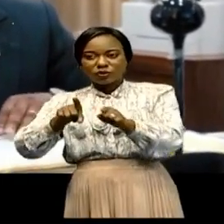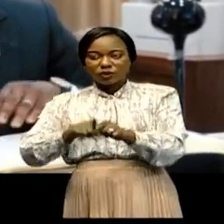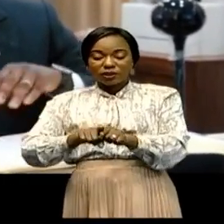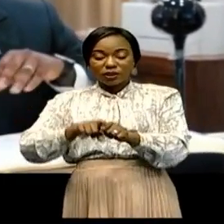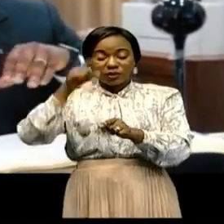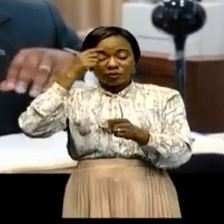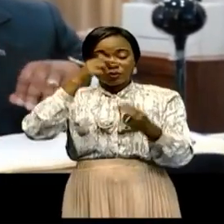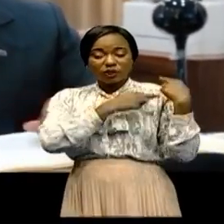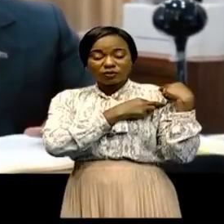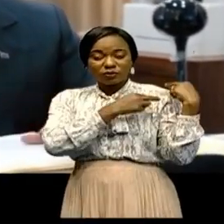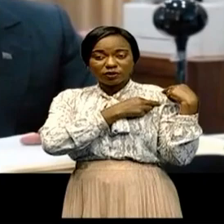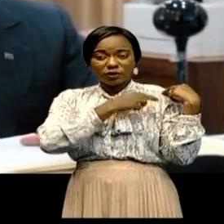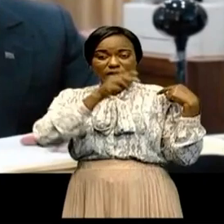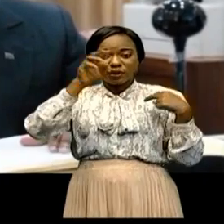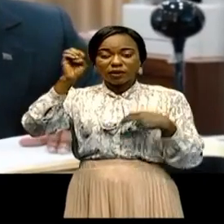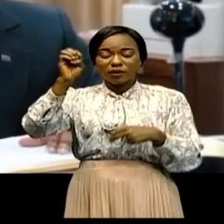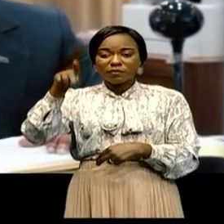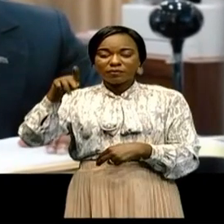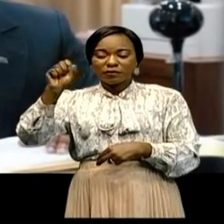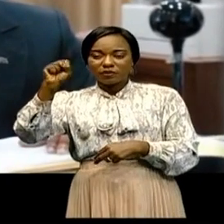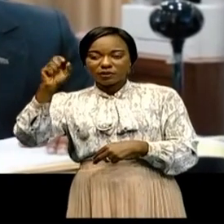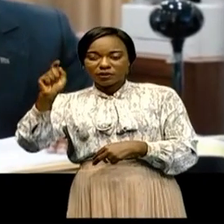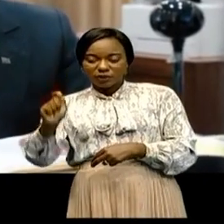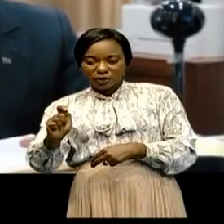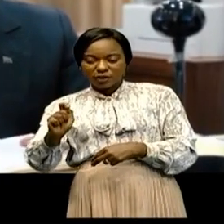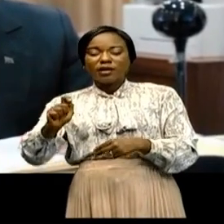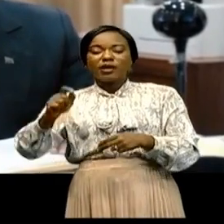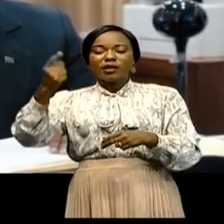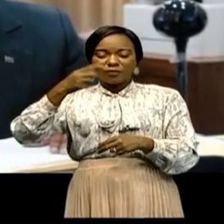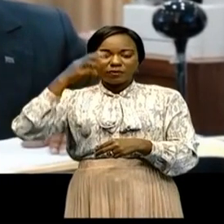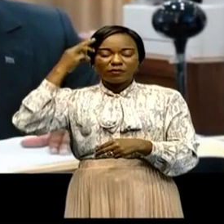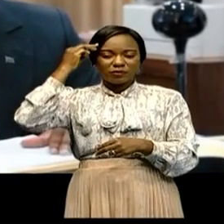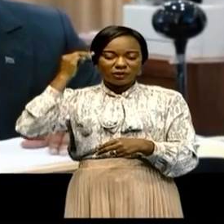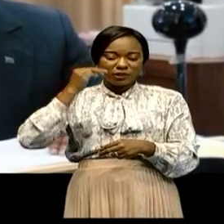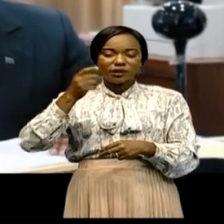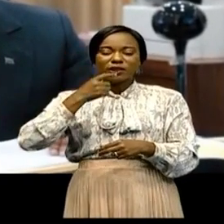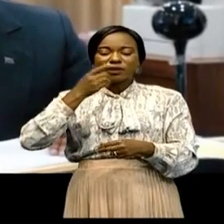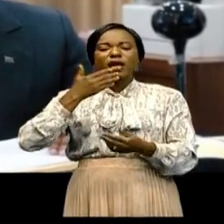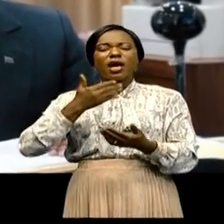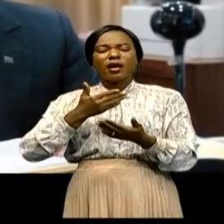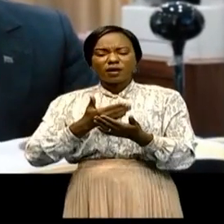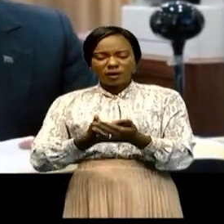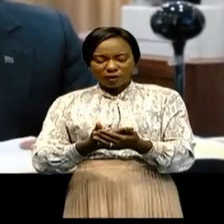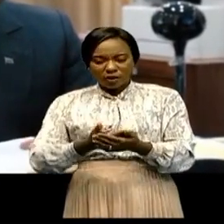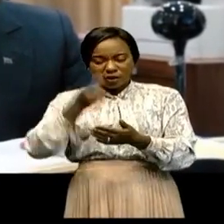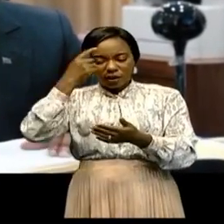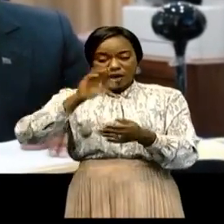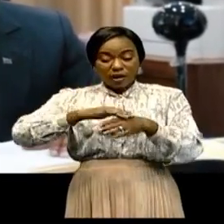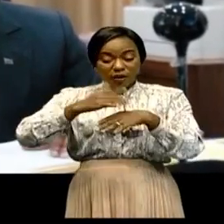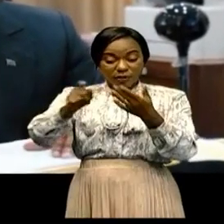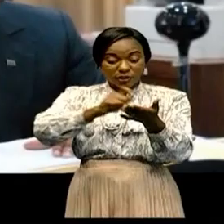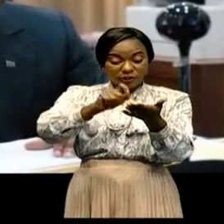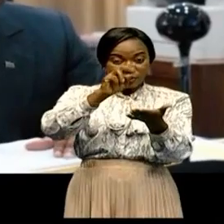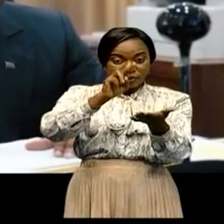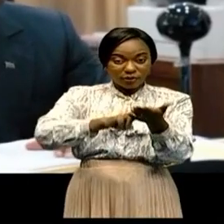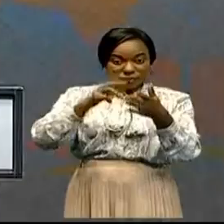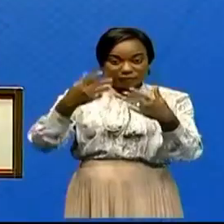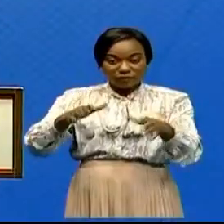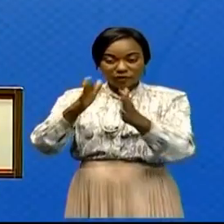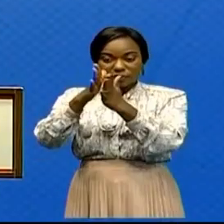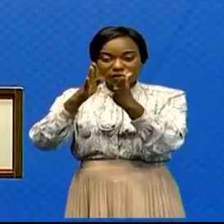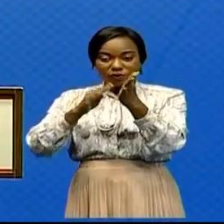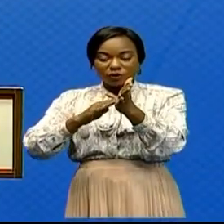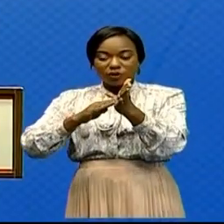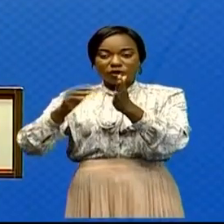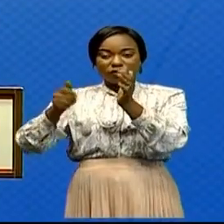'EPST, et d'autre part, le Premier ministre a exprimé la satisfaction du gouvernement après la signature intervenue le 18 novembre